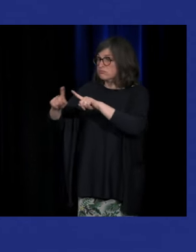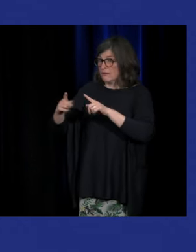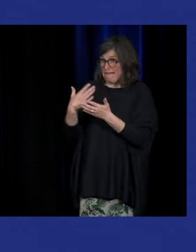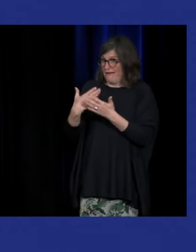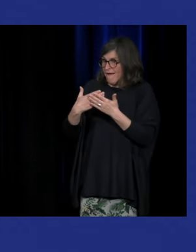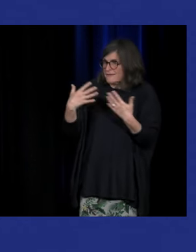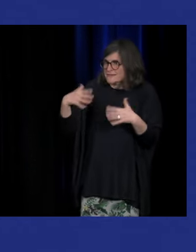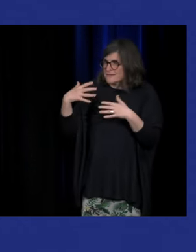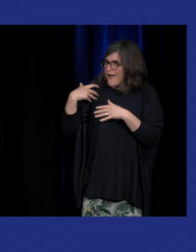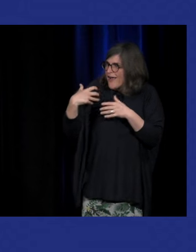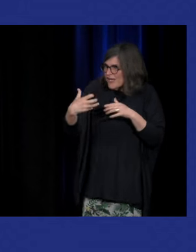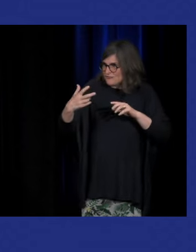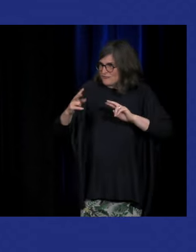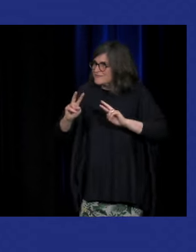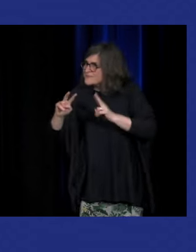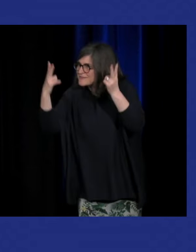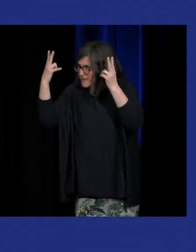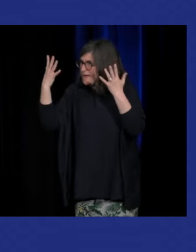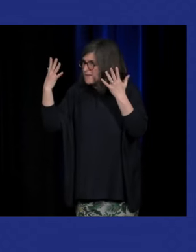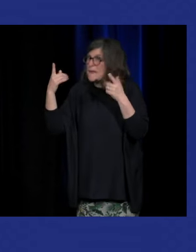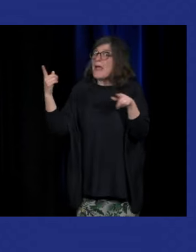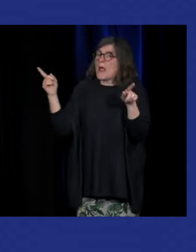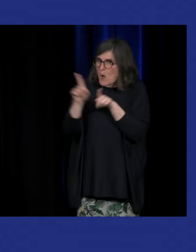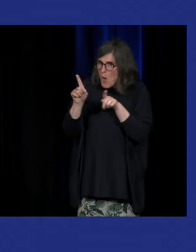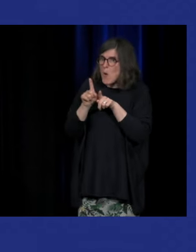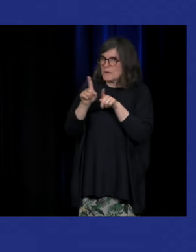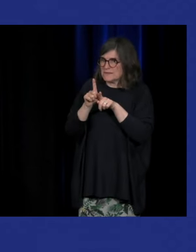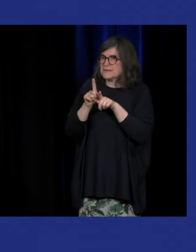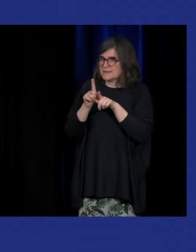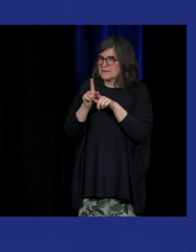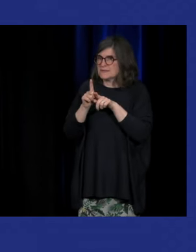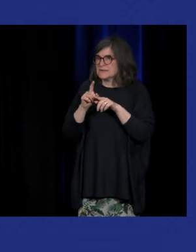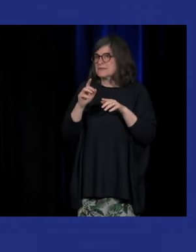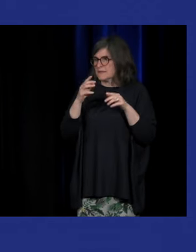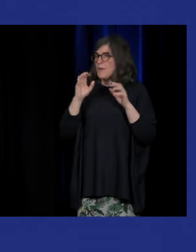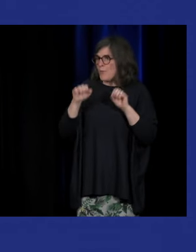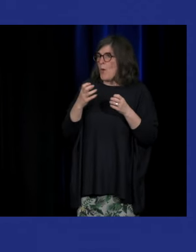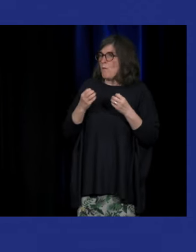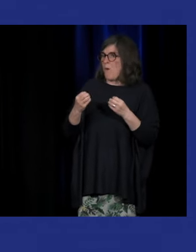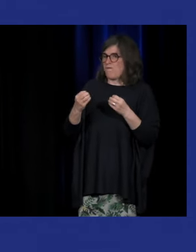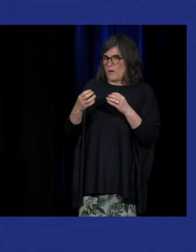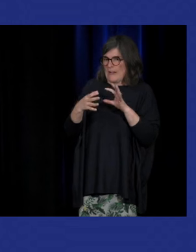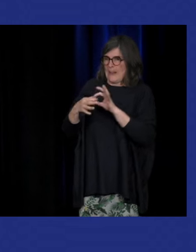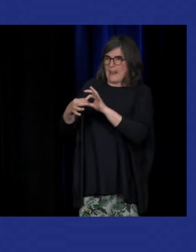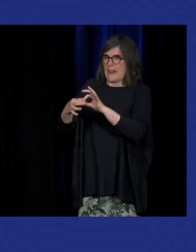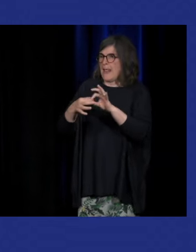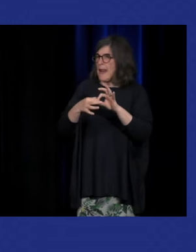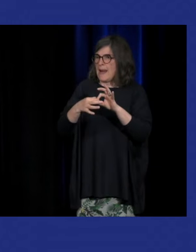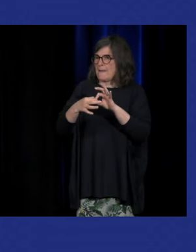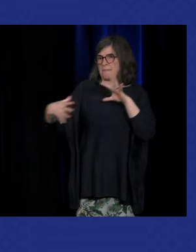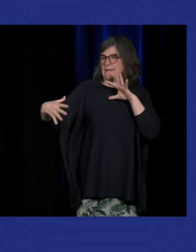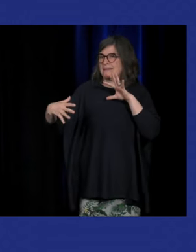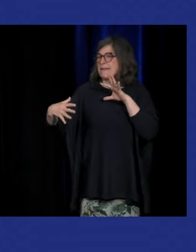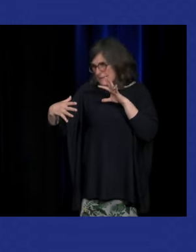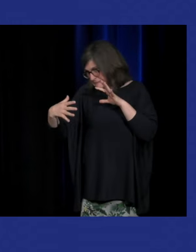richesse et le dynamisme c'est peut-être aussi ce qui en fait une menace d'éclatement et donc voilà l'avenir nous dira